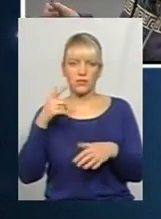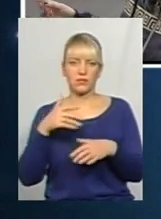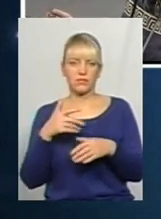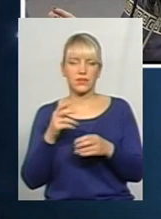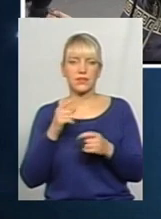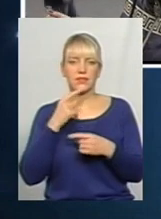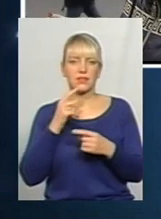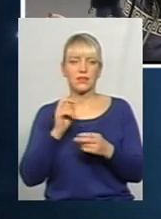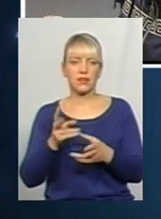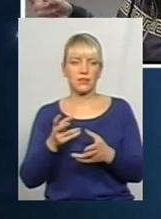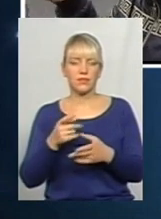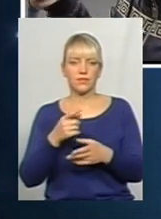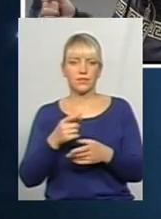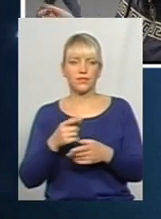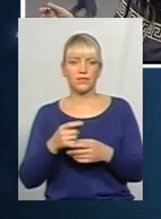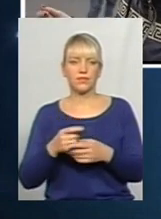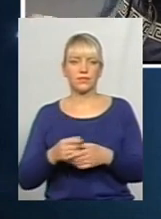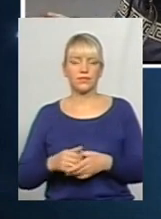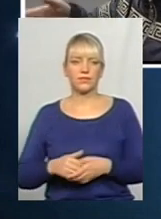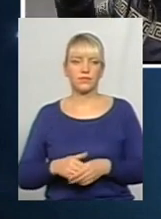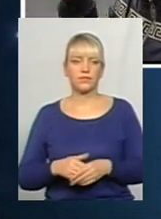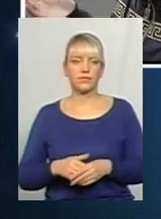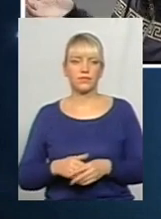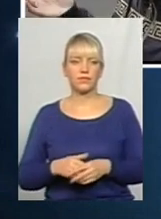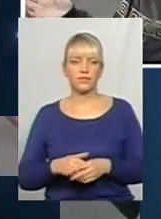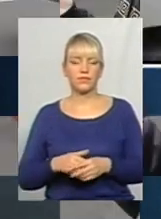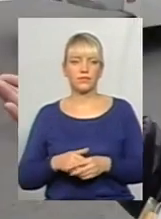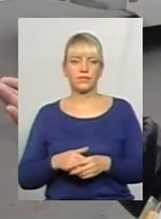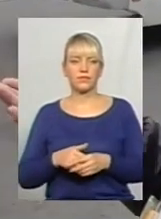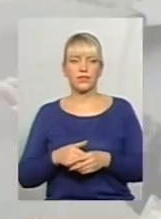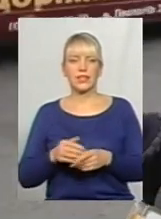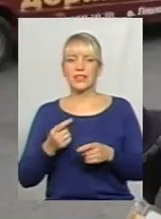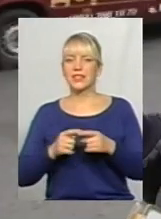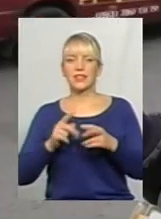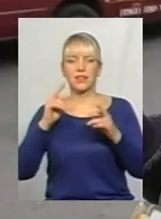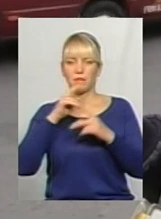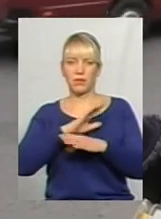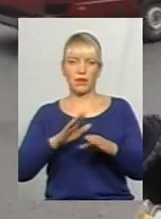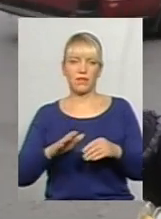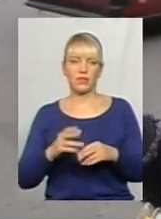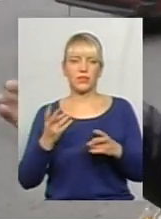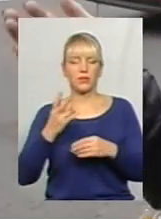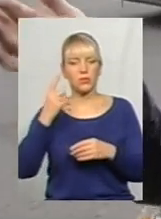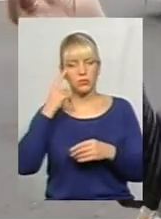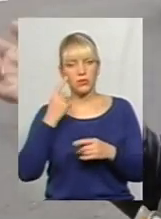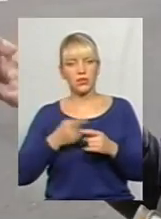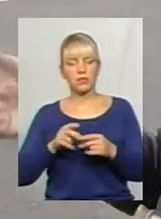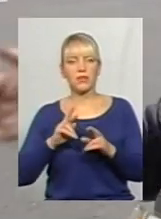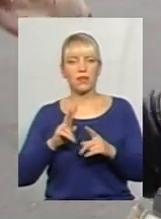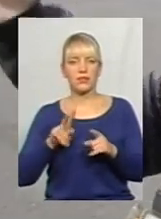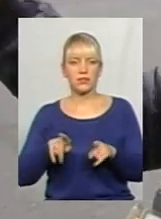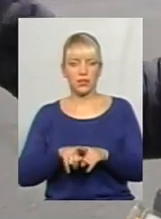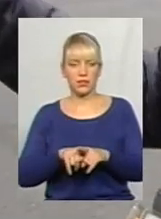кажуть, з пальця не висунувано. Просто то не є правильно. Треба задуматися над цим, як так,